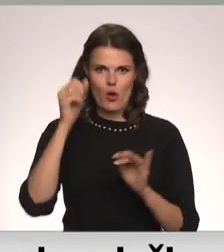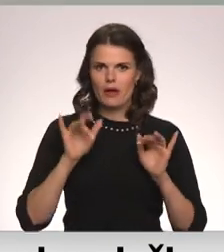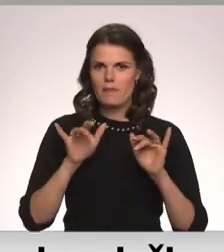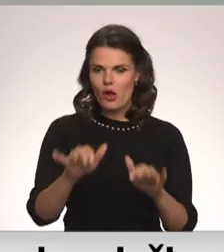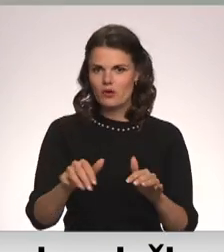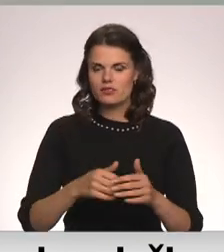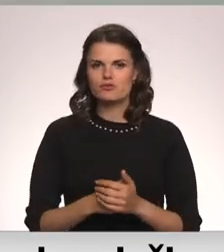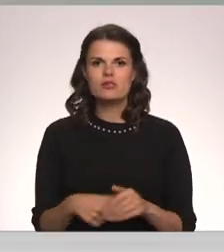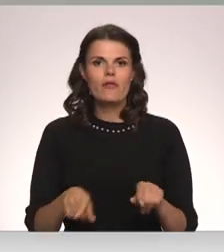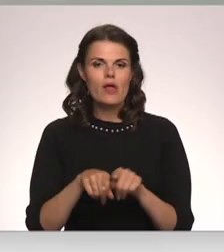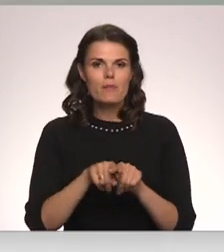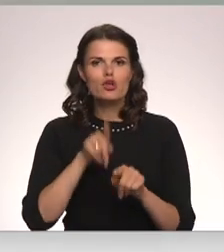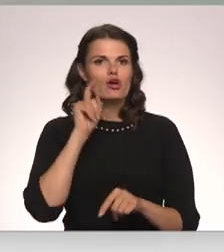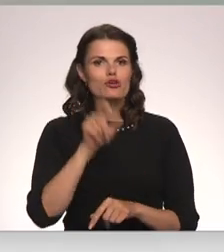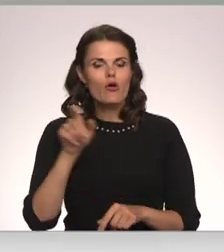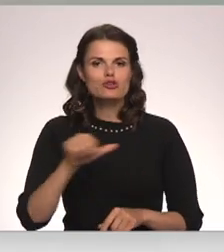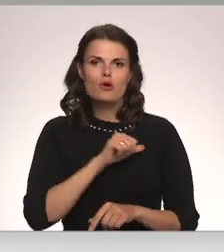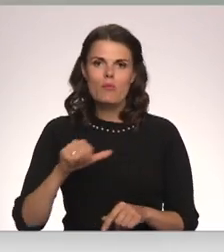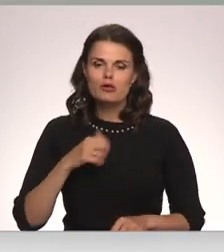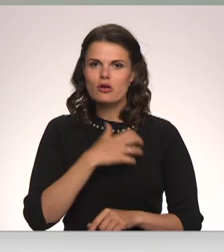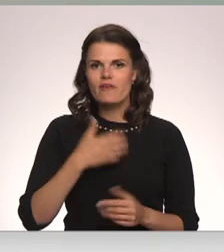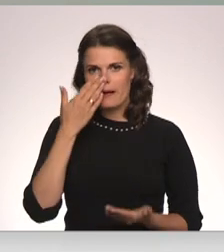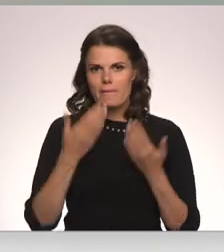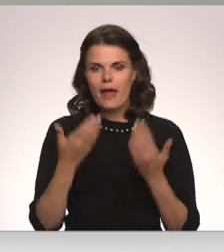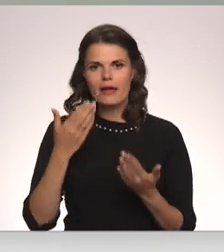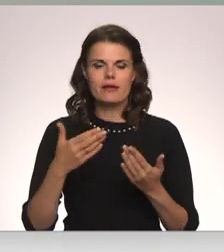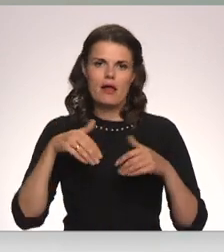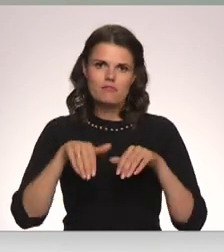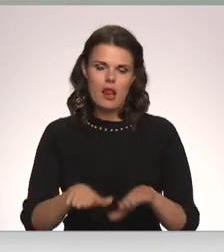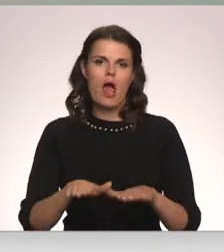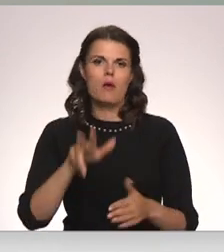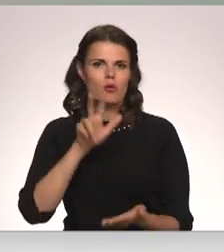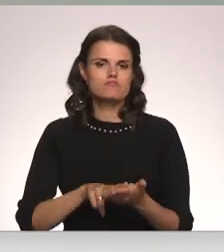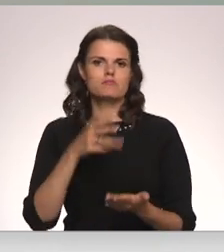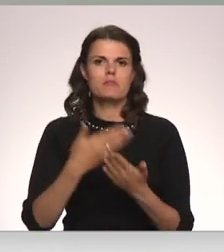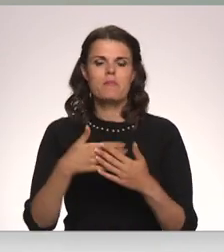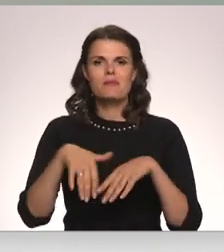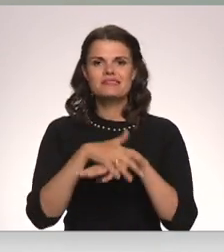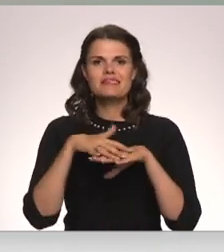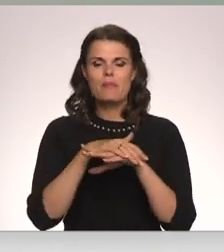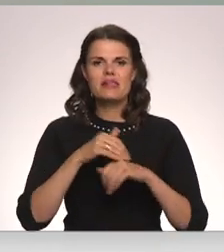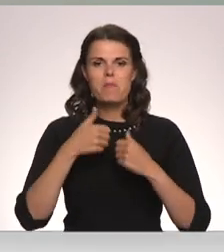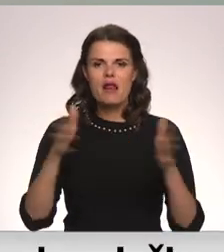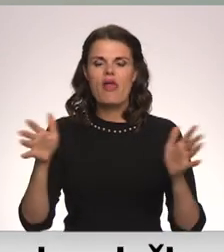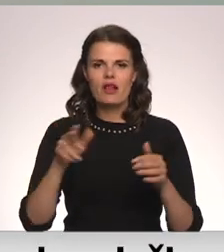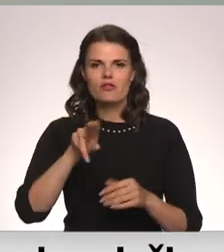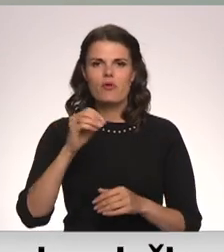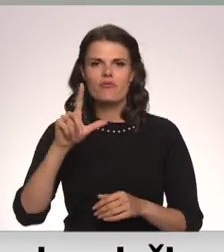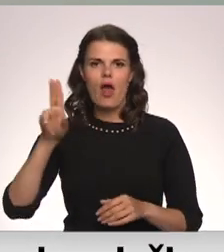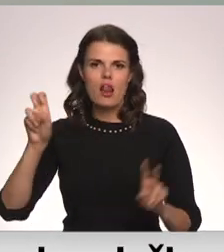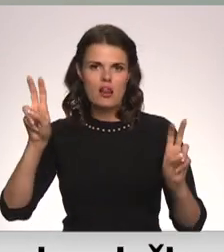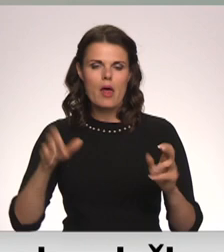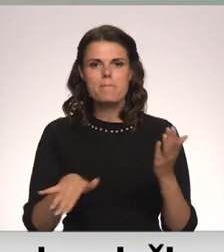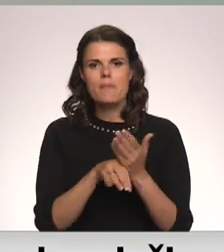Tāpat tās arī jauniešiem pašiem mēģināt pieņemt lēmumus, teiksim, sabiedrību par atklātību dāuna, palīdz skolās